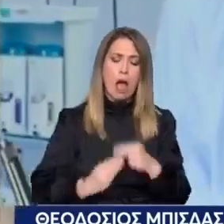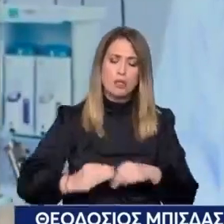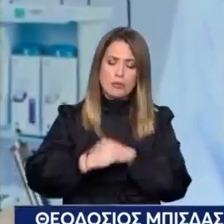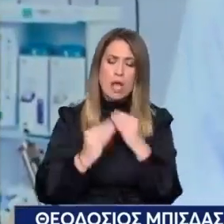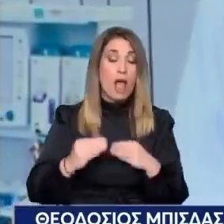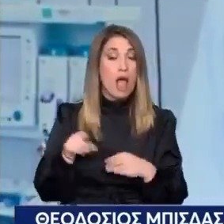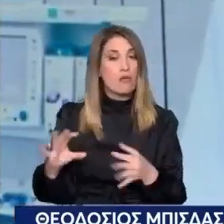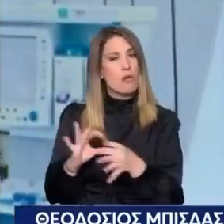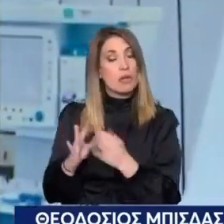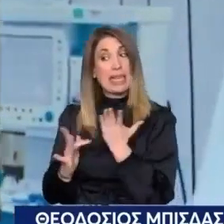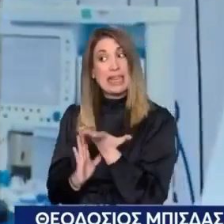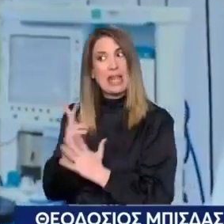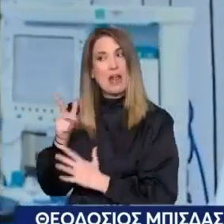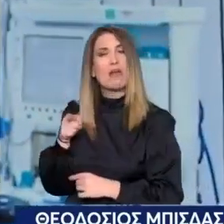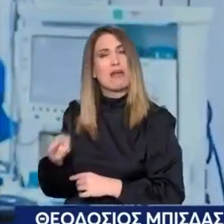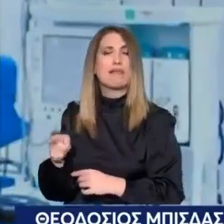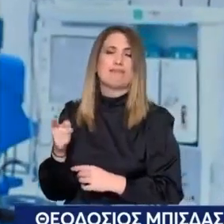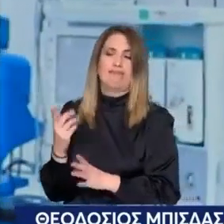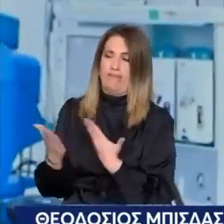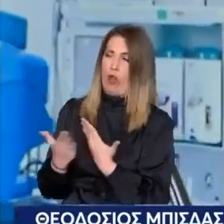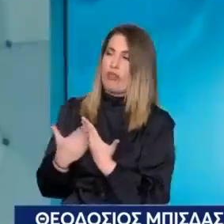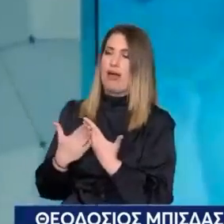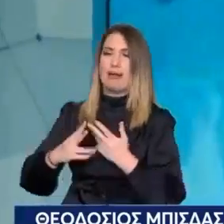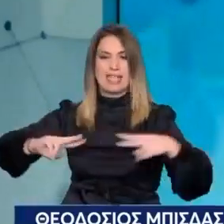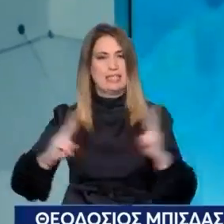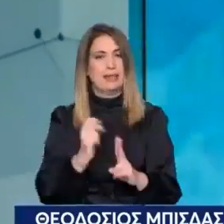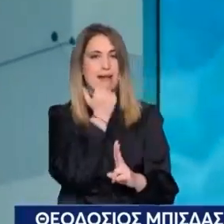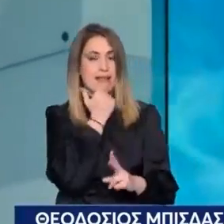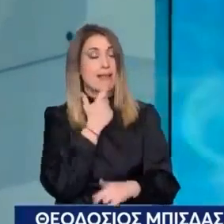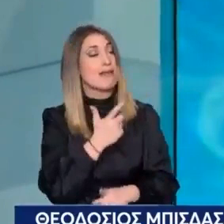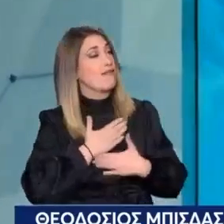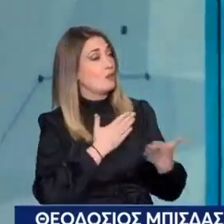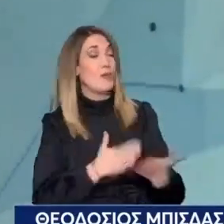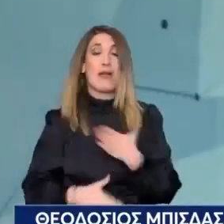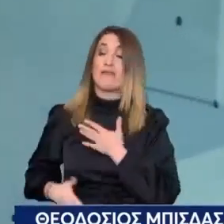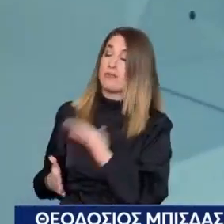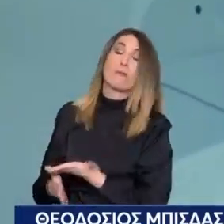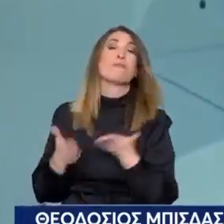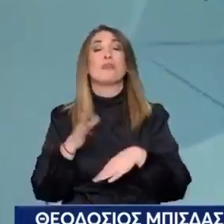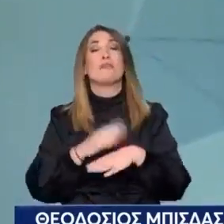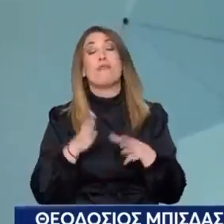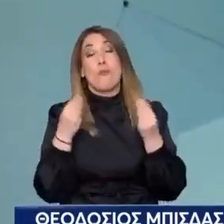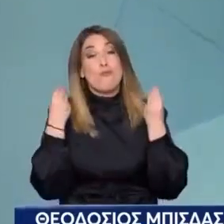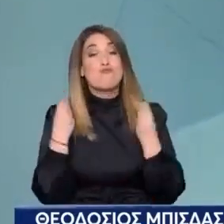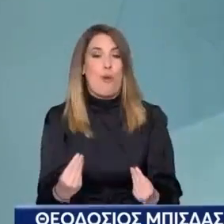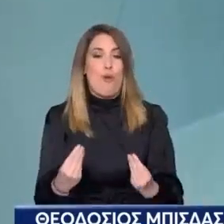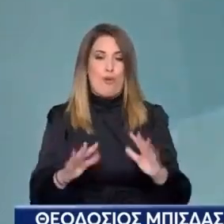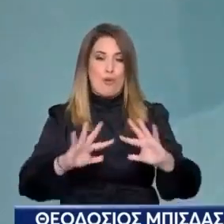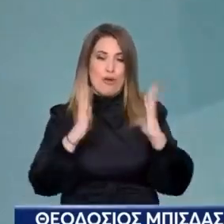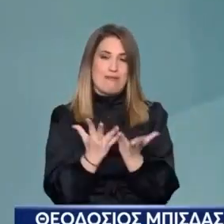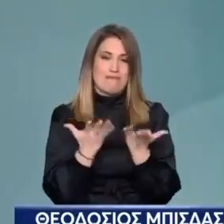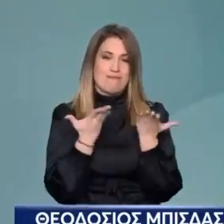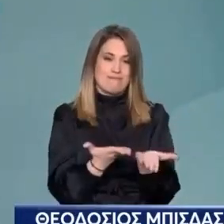τεχνολογία σαν ένα ακόμα τείχος προστασίας Σας ευχαριστώ πάρα πολύ κύριε Βέζο Αυτά είναι πολύ ωραία πράγματα Και πολύ ωραία νέα